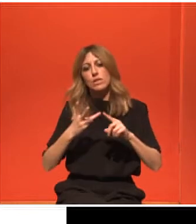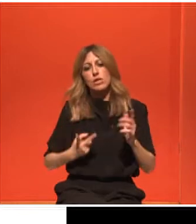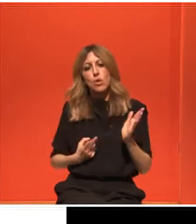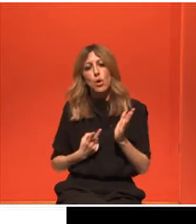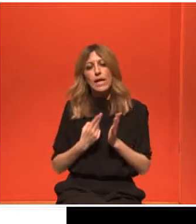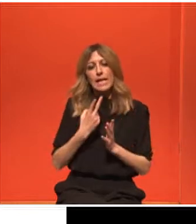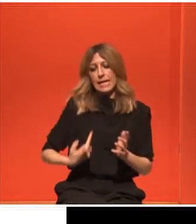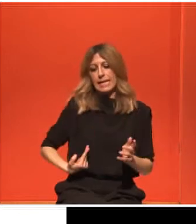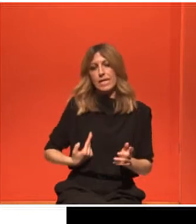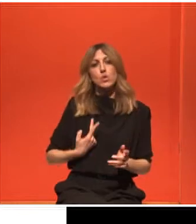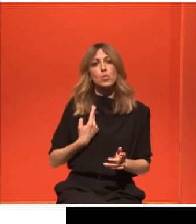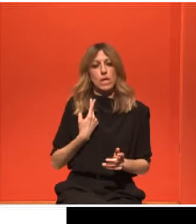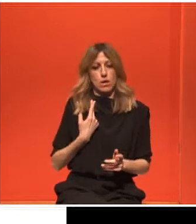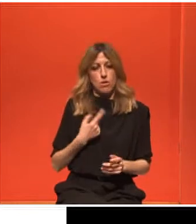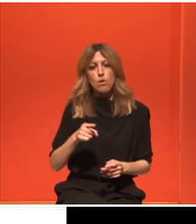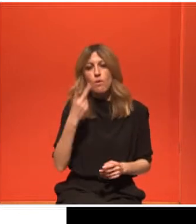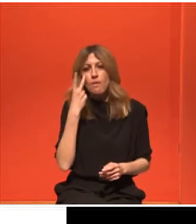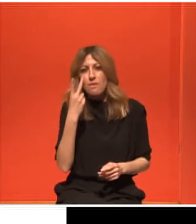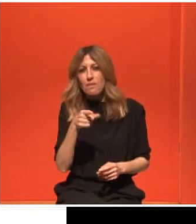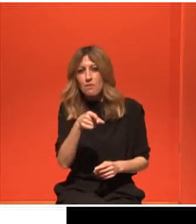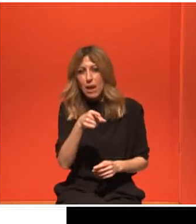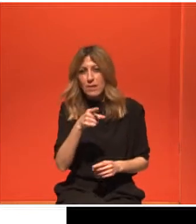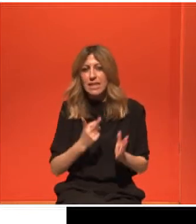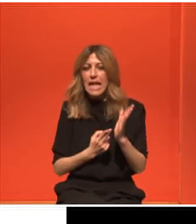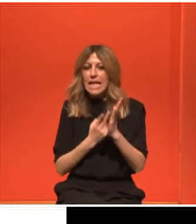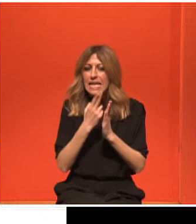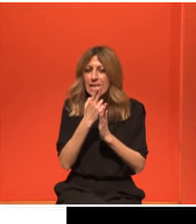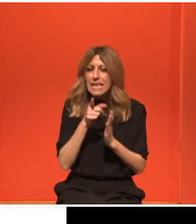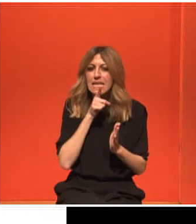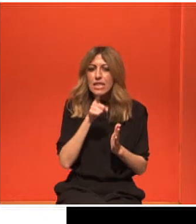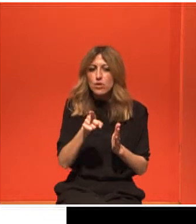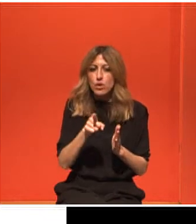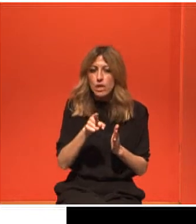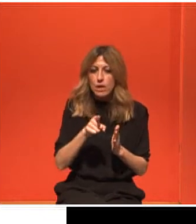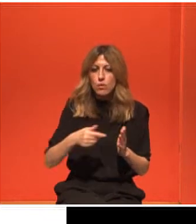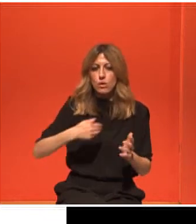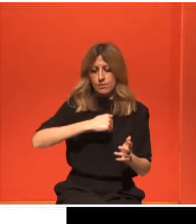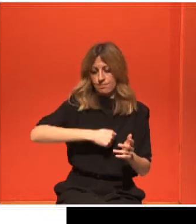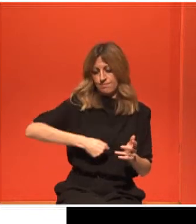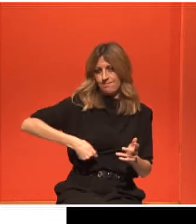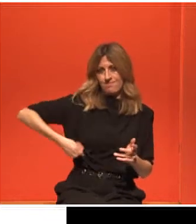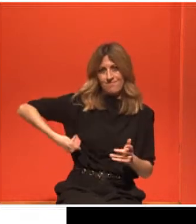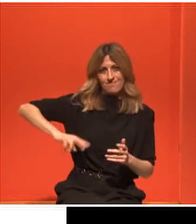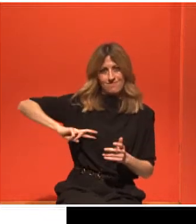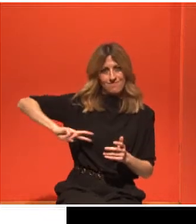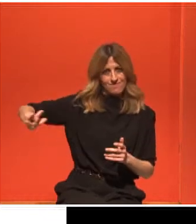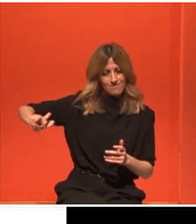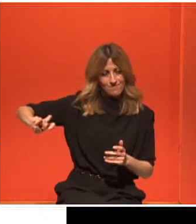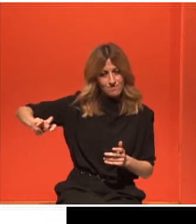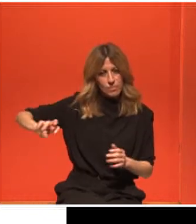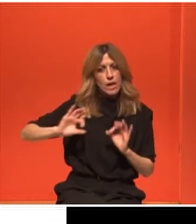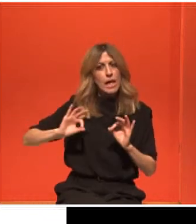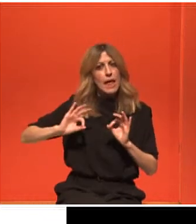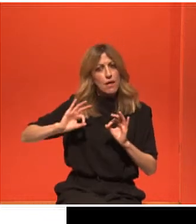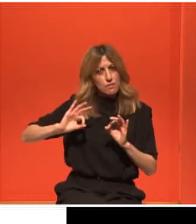χειρουργική μέθοδος που εφαρμόζουμε πάρα πολύ, με πολύ ωραία αποτελέσματα, που είναι η μαστεκτομία, φαίρεση του μαζικού αδένα, η διατήρηση